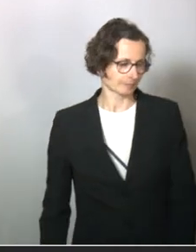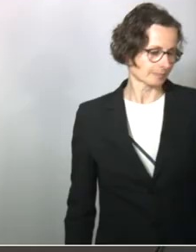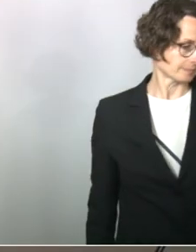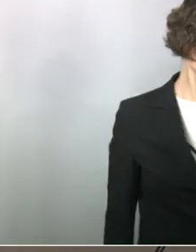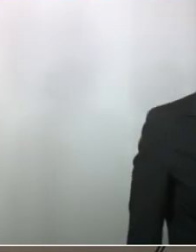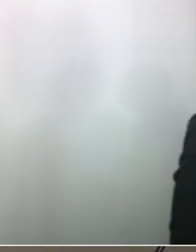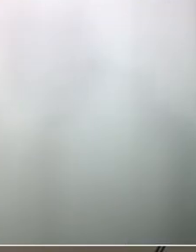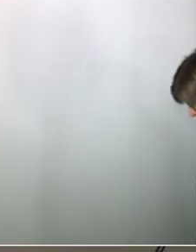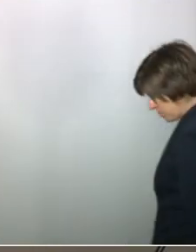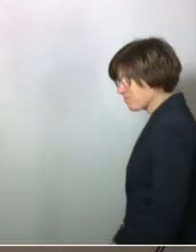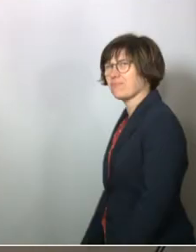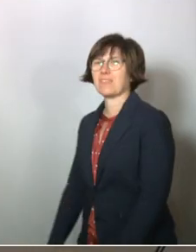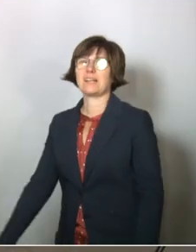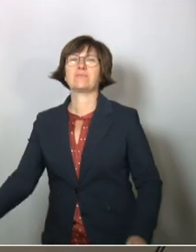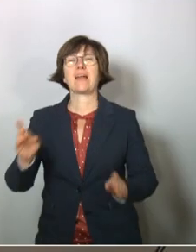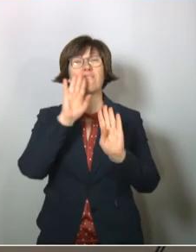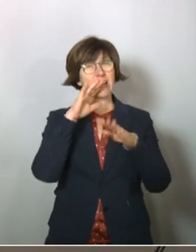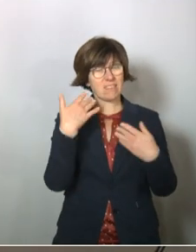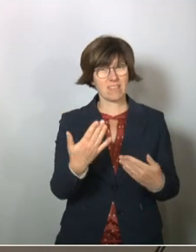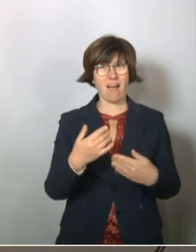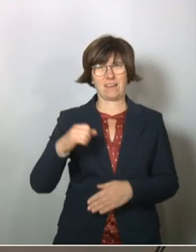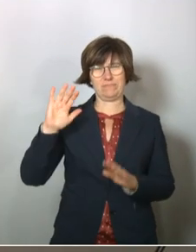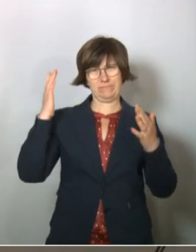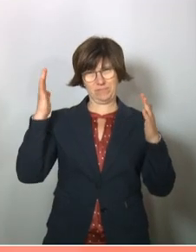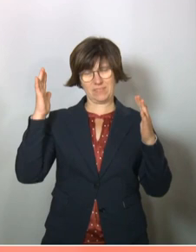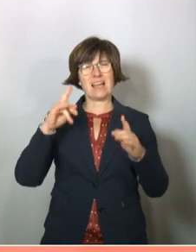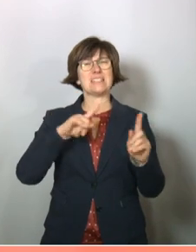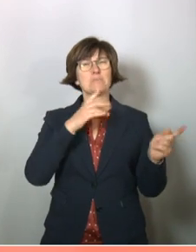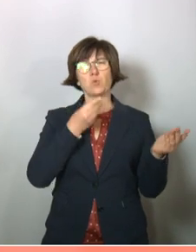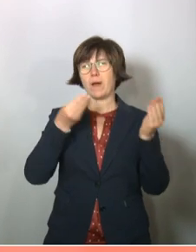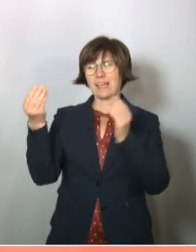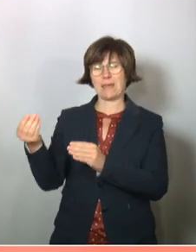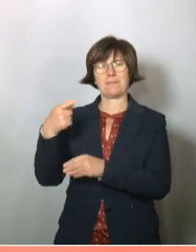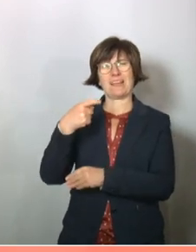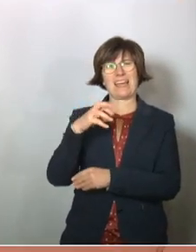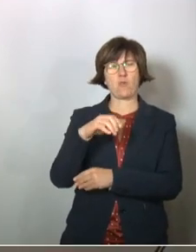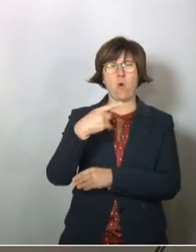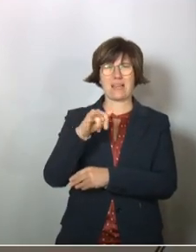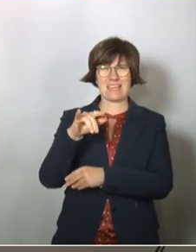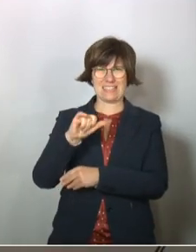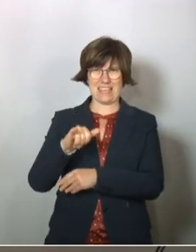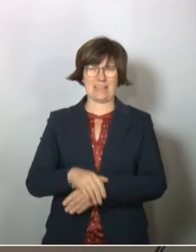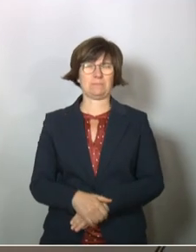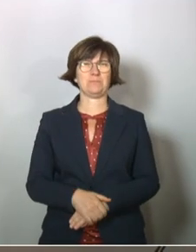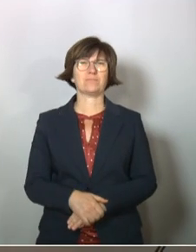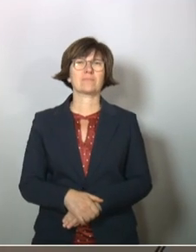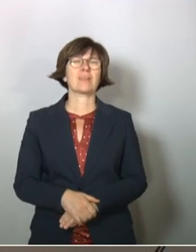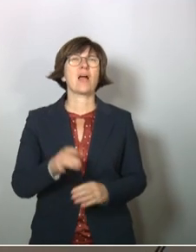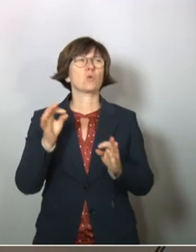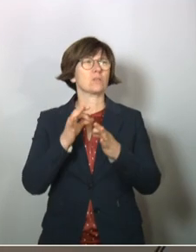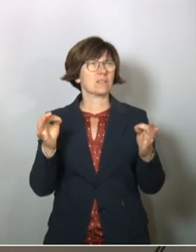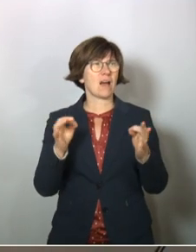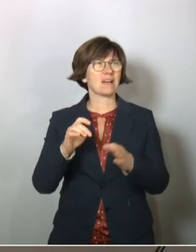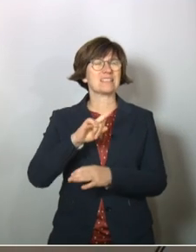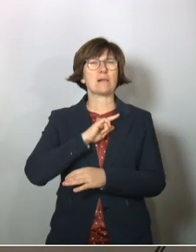Danke. Vielen herzlichen Dank. Und ich übergebe jetzt weiter an dich, Gregor, bitte. Ja, einen schönen guten Tag.